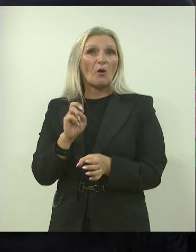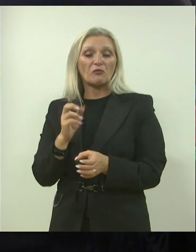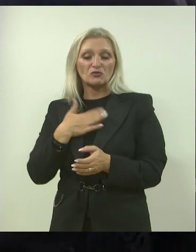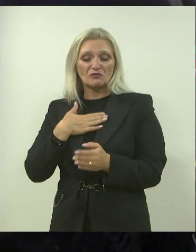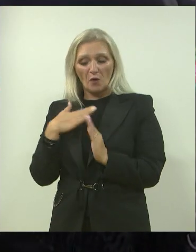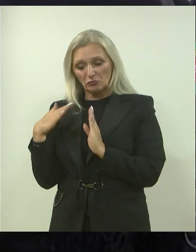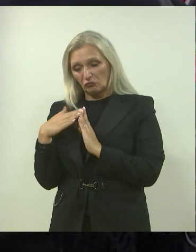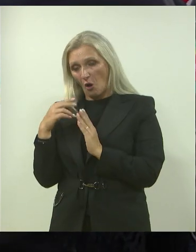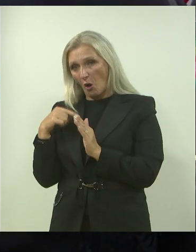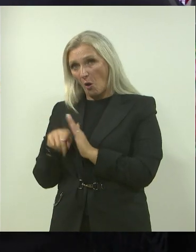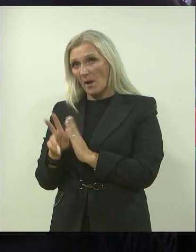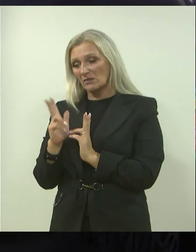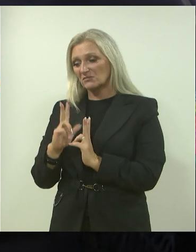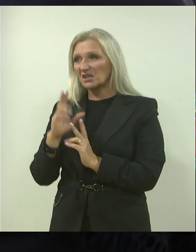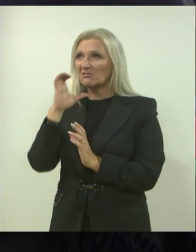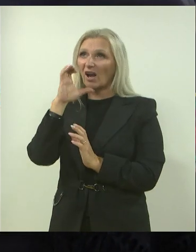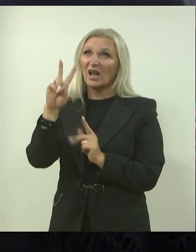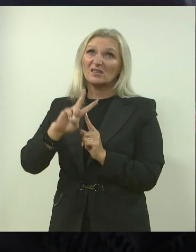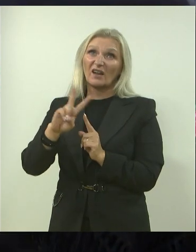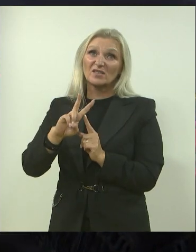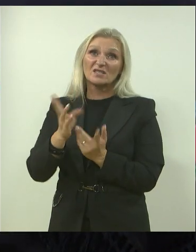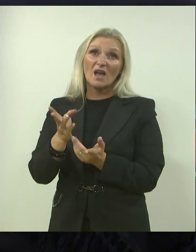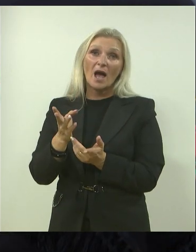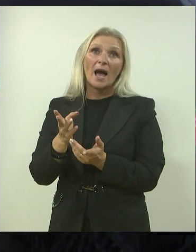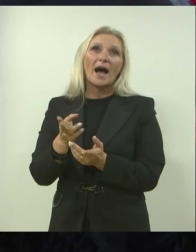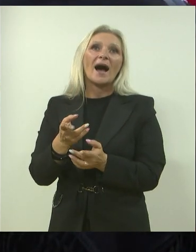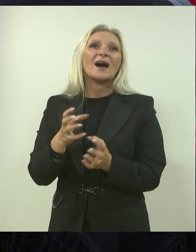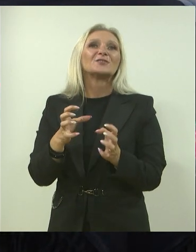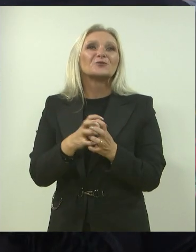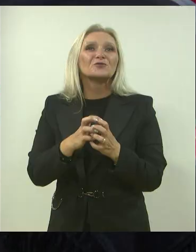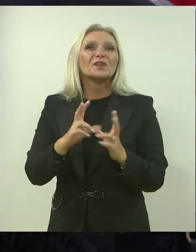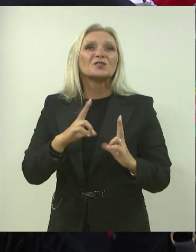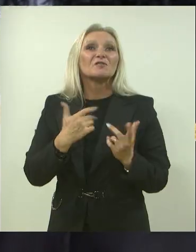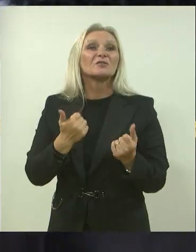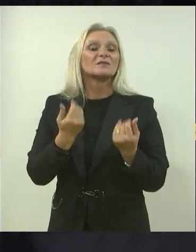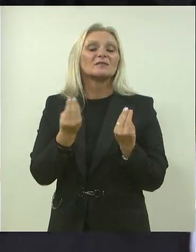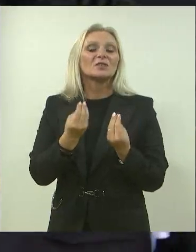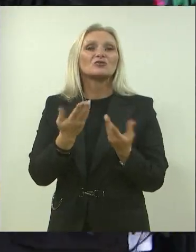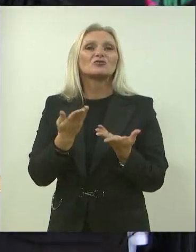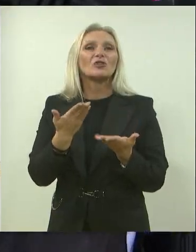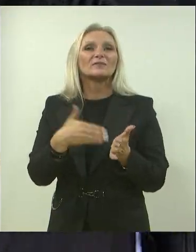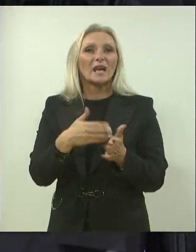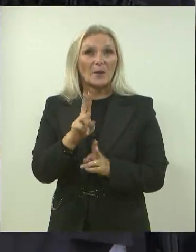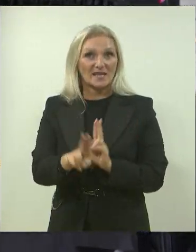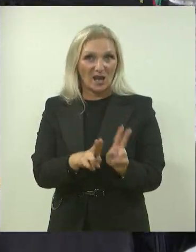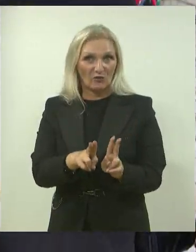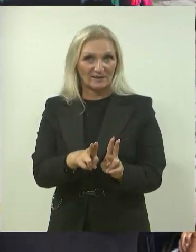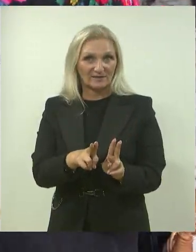svoje kuće, mirujući, gledajući televiziju. Međutim, društveni život je nešto što treba njegovati.